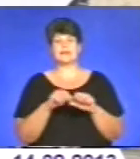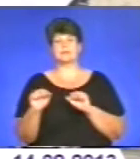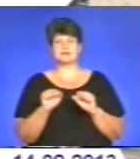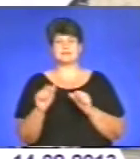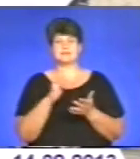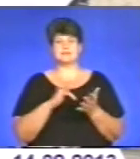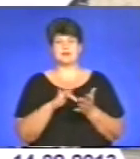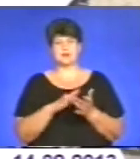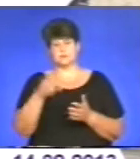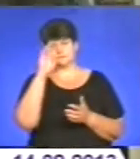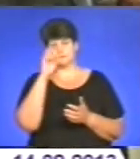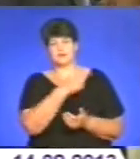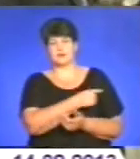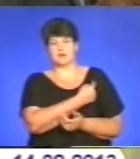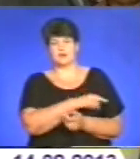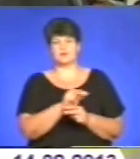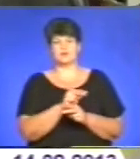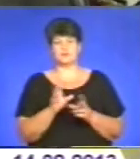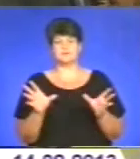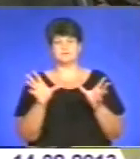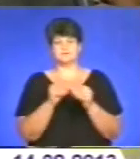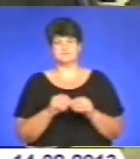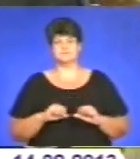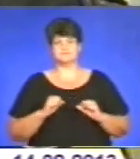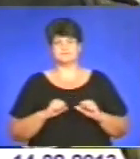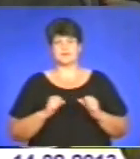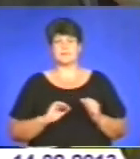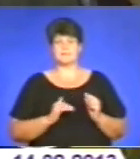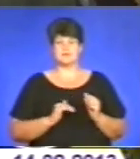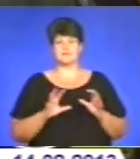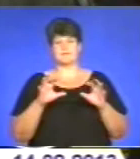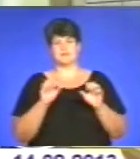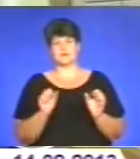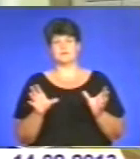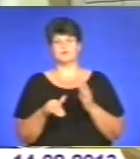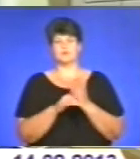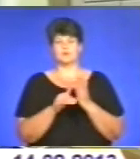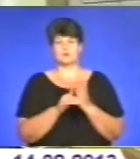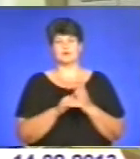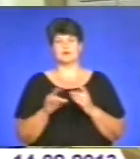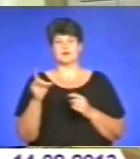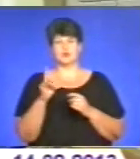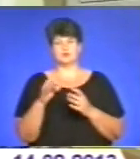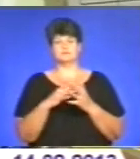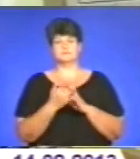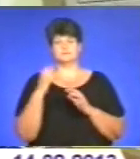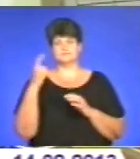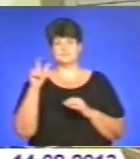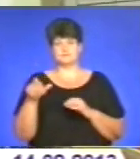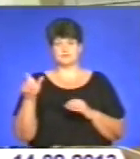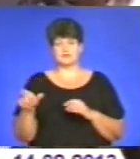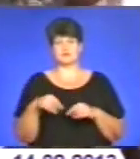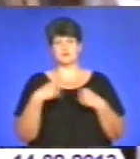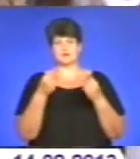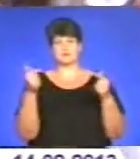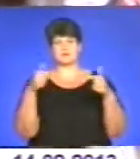центральної комунальної лікарні ремонтували спільними зусиллями бізнесу і влади. Допомогли району аграрії, за що Валентин Хоптян нагородив їх